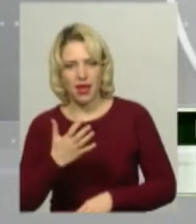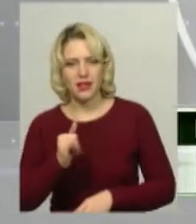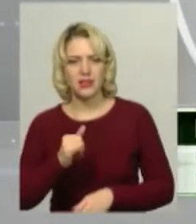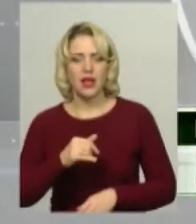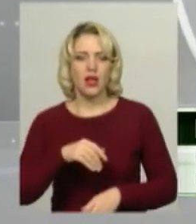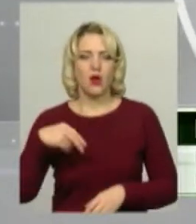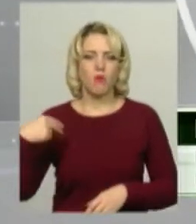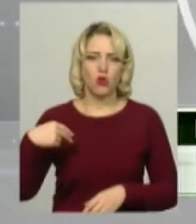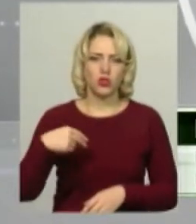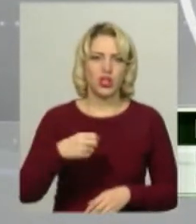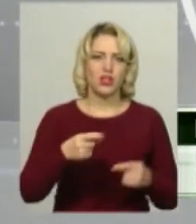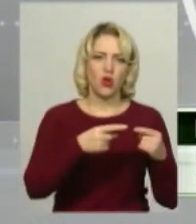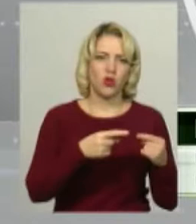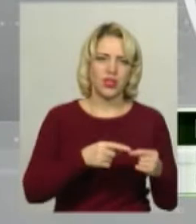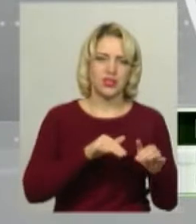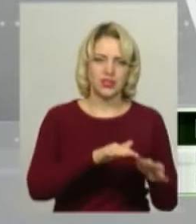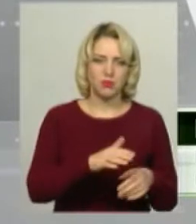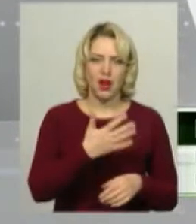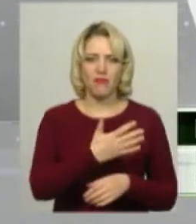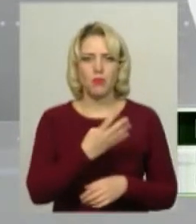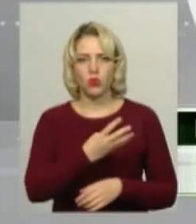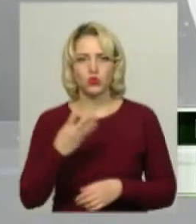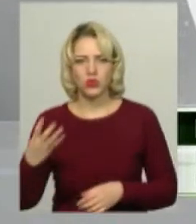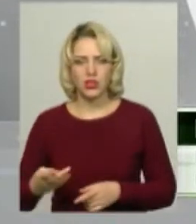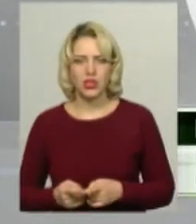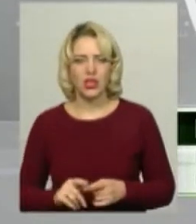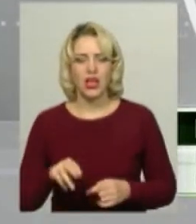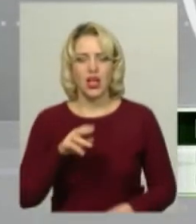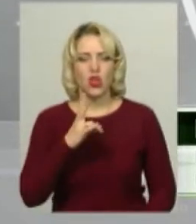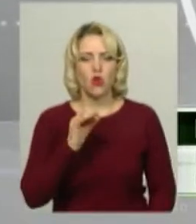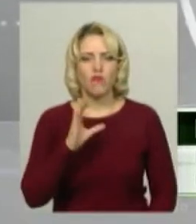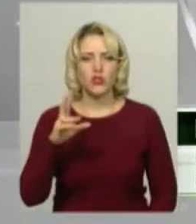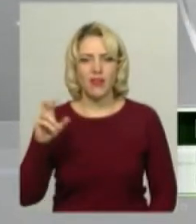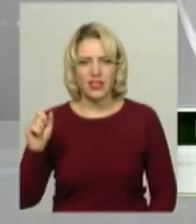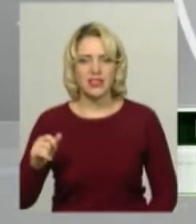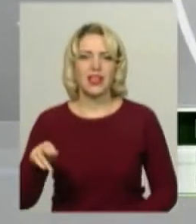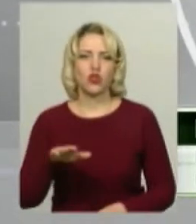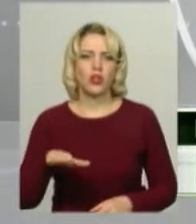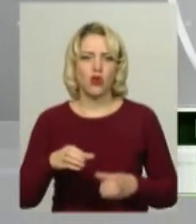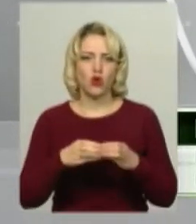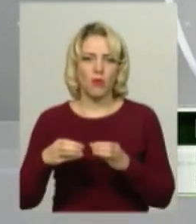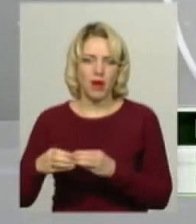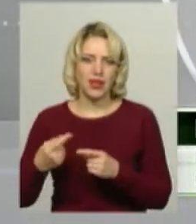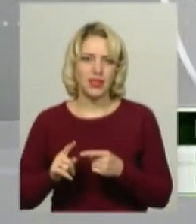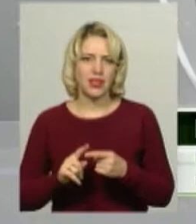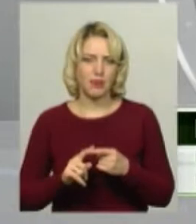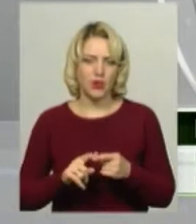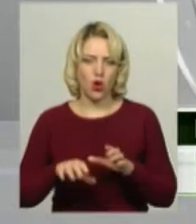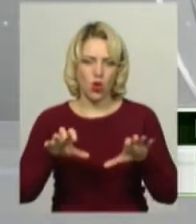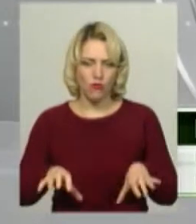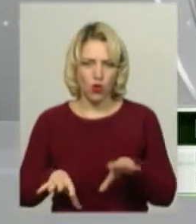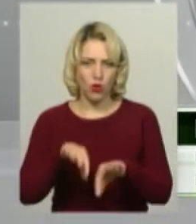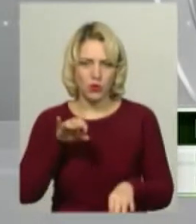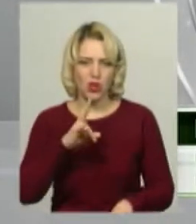Порошенка по 4 депутати. По Неоставецькій територіальній громаді Трофіповського району головою вобраний